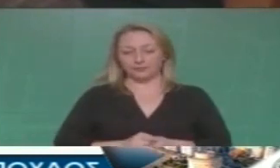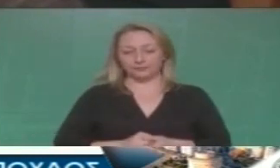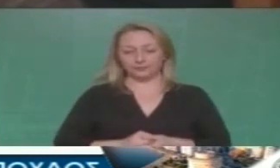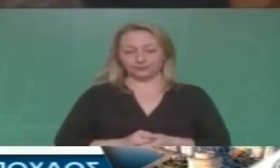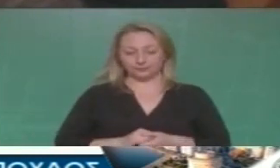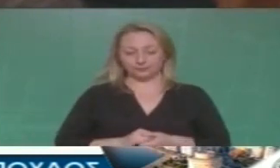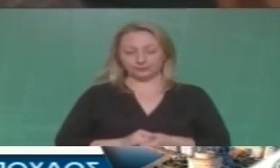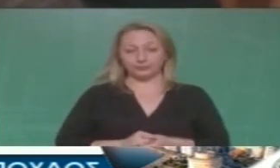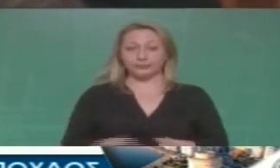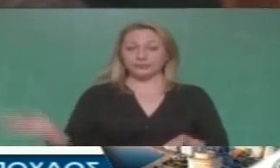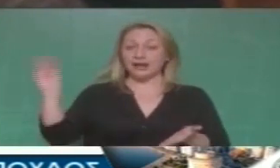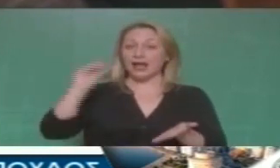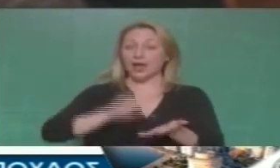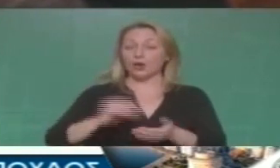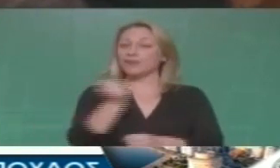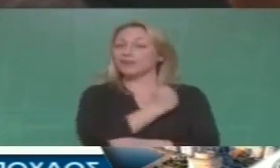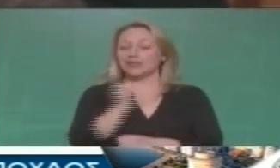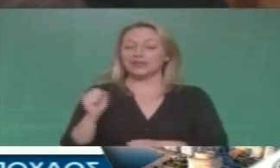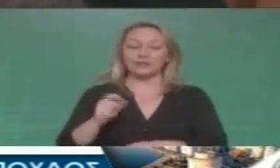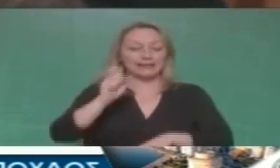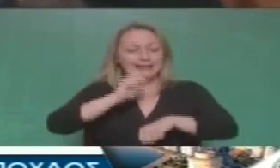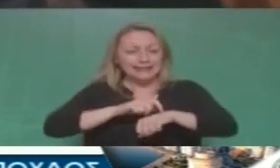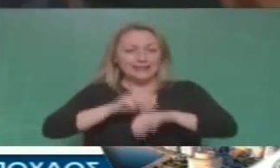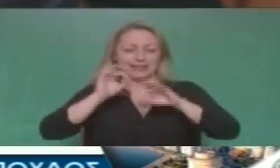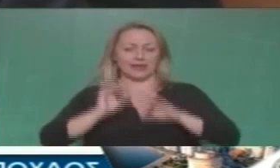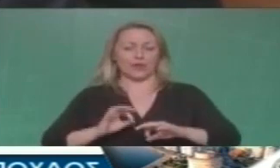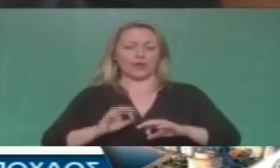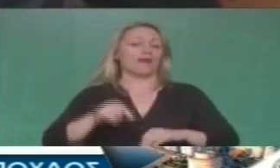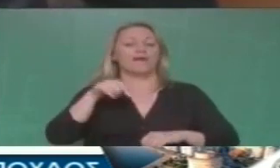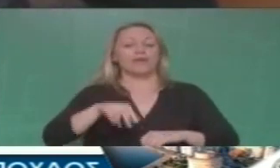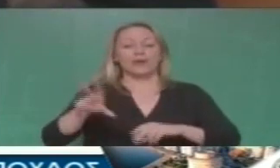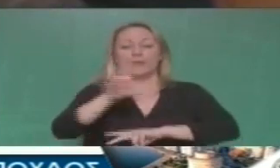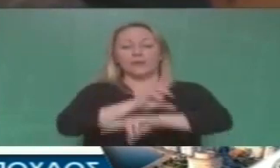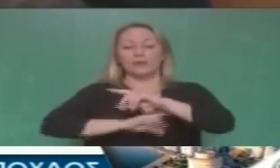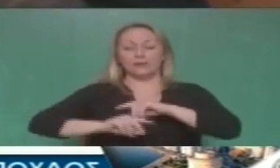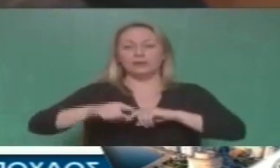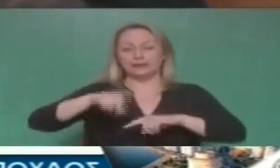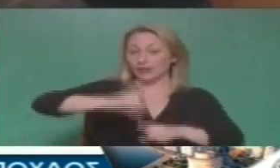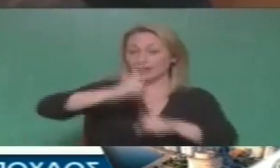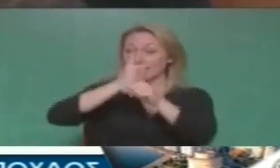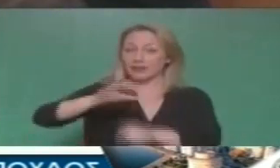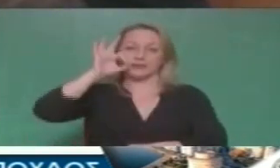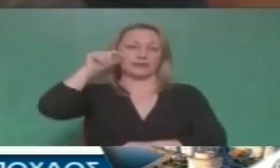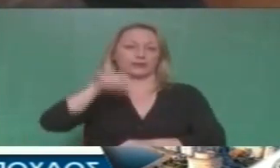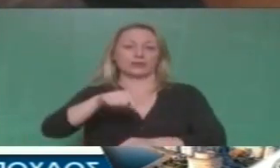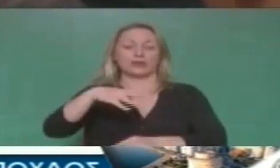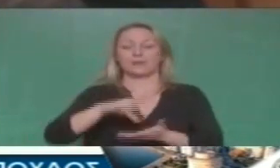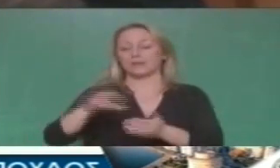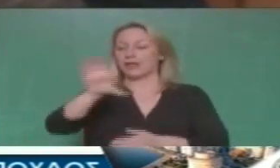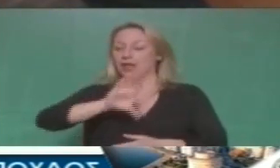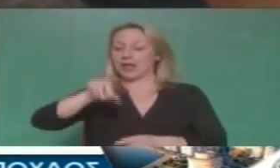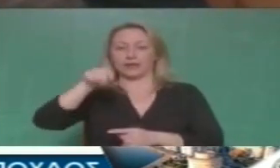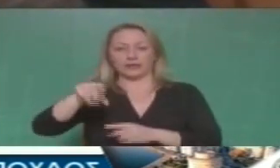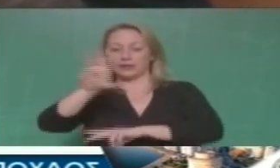Και πολύ περισσότερο όταν βλέπουμε ότι την ίδια ώρα όχι μόνο γενικά στη χώρα μας αλλά και ειδικά σε Δεσσαλονίκης και θέμα της έκθεσης σήμερα